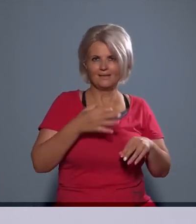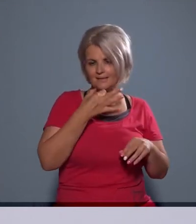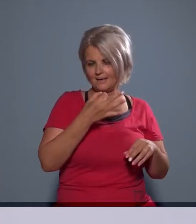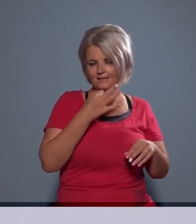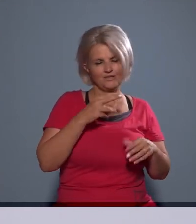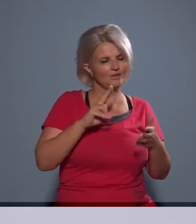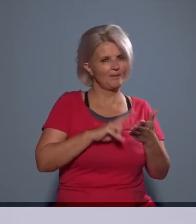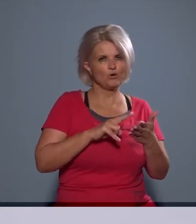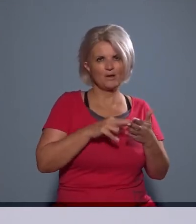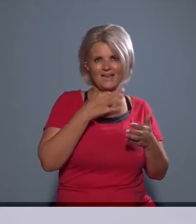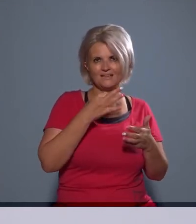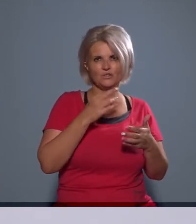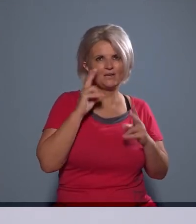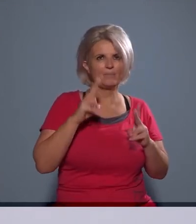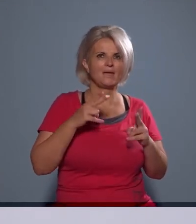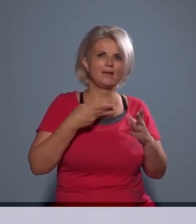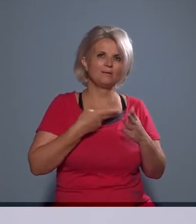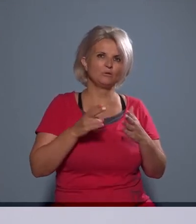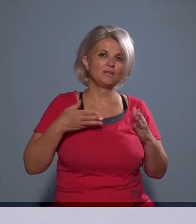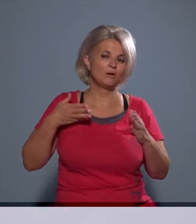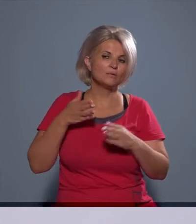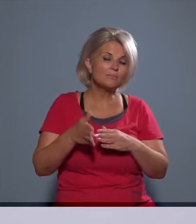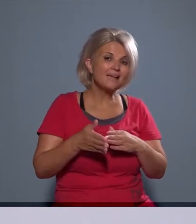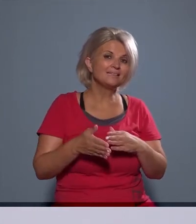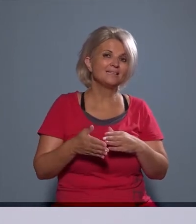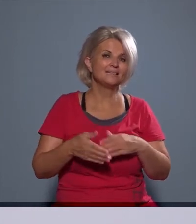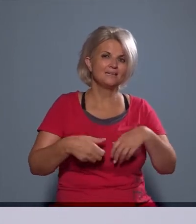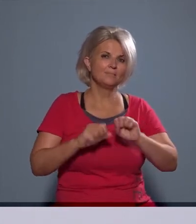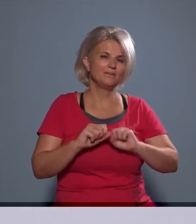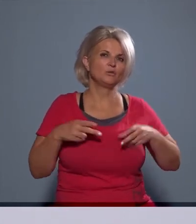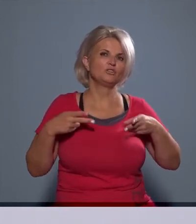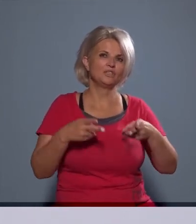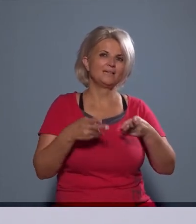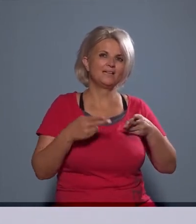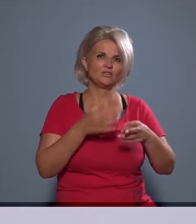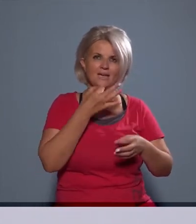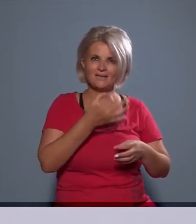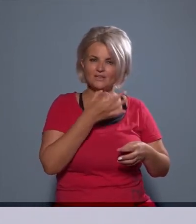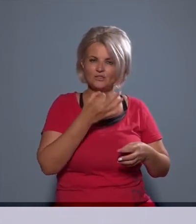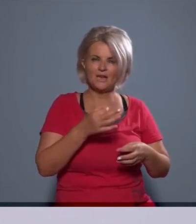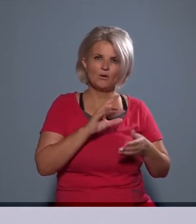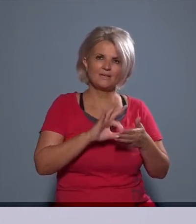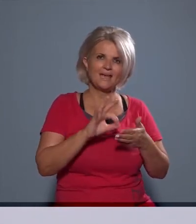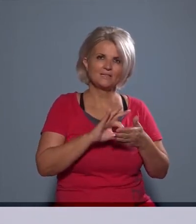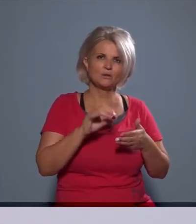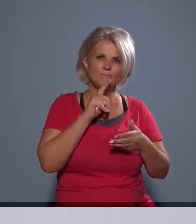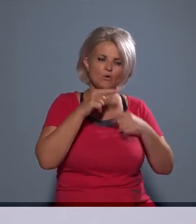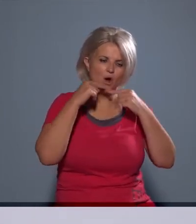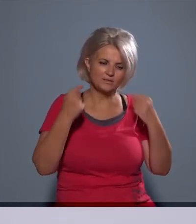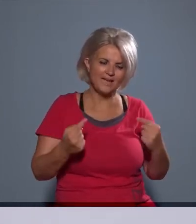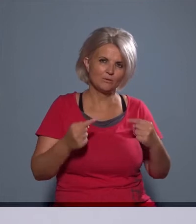jogkérdésről, tehát nem kell bírósághoz fordulni ezzel a birtoksértési kérdéssel, akkor a jegyző ott fog hozni egy határozatot.